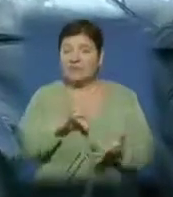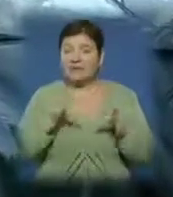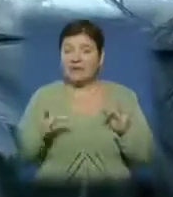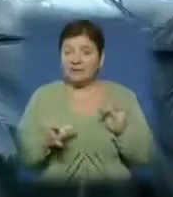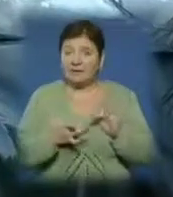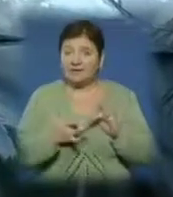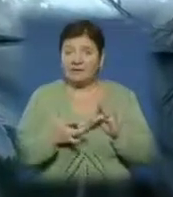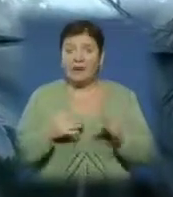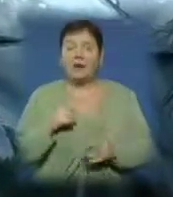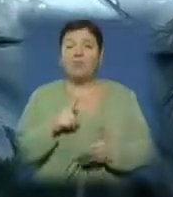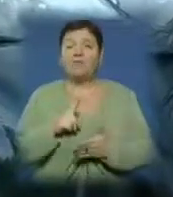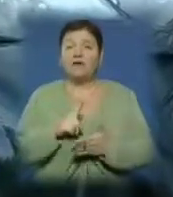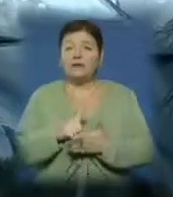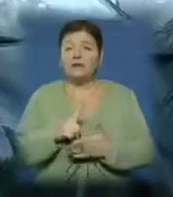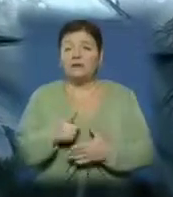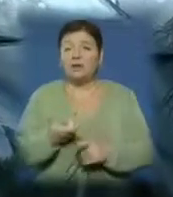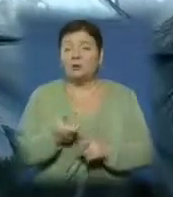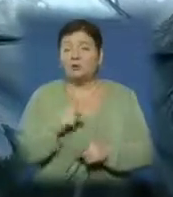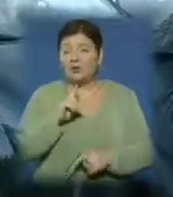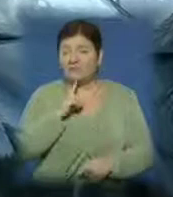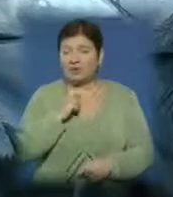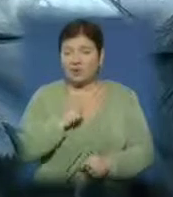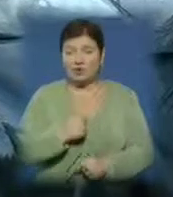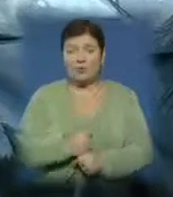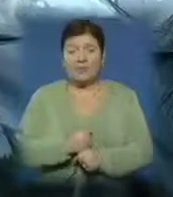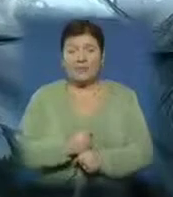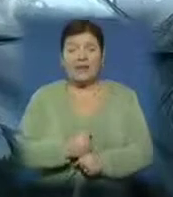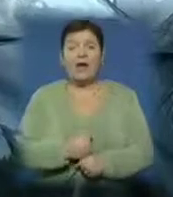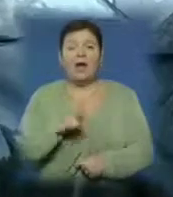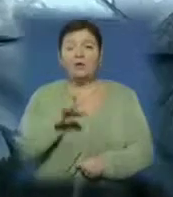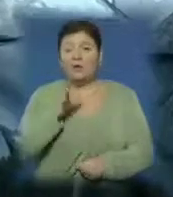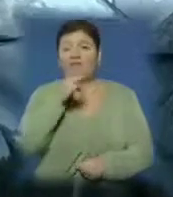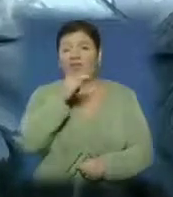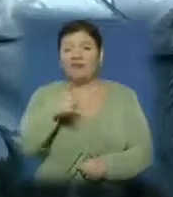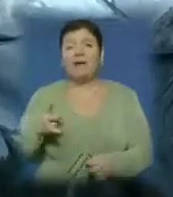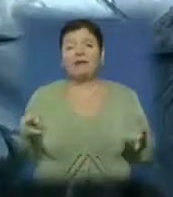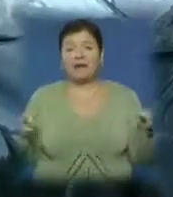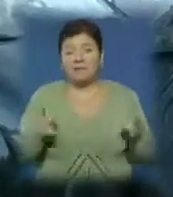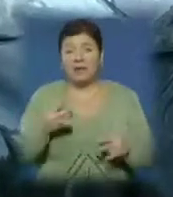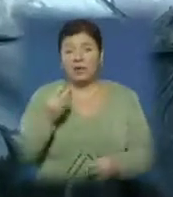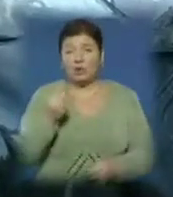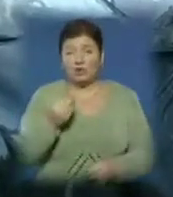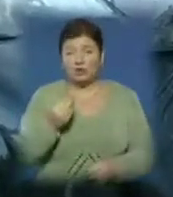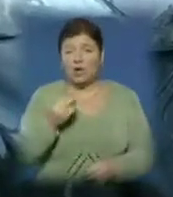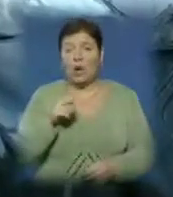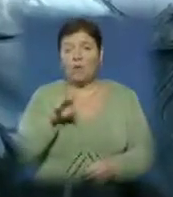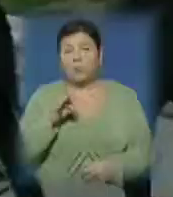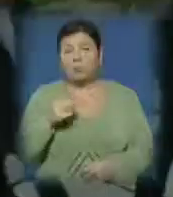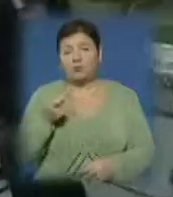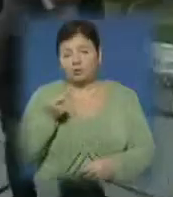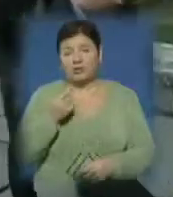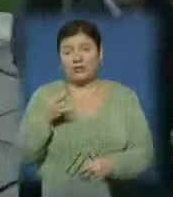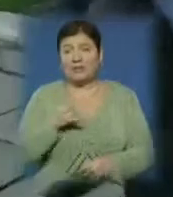що вони мають бути. Воно дуже важко зробити і на це треба час, гроші, але потроху треба це робити.